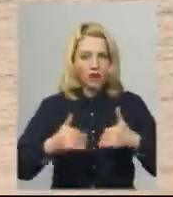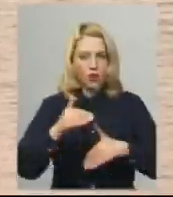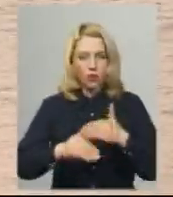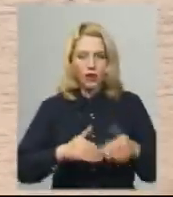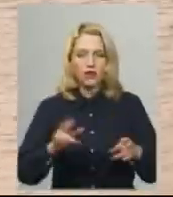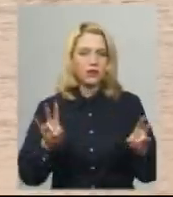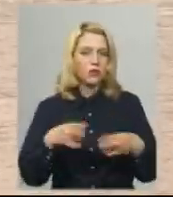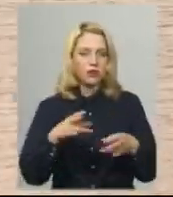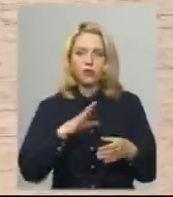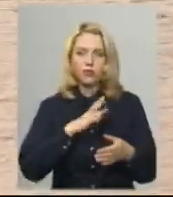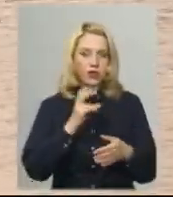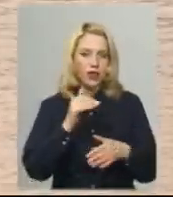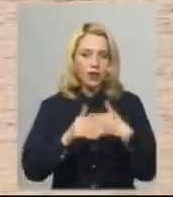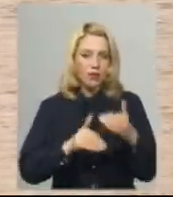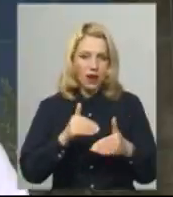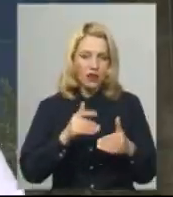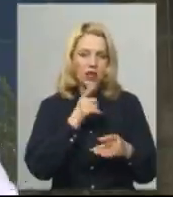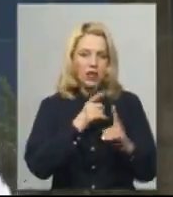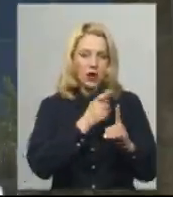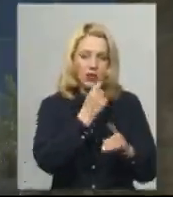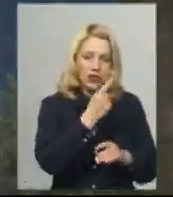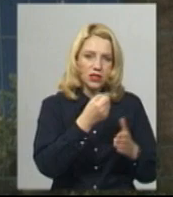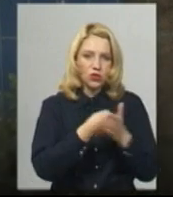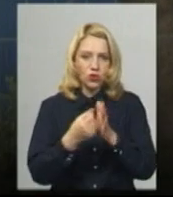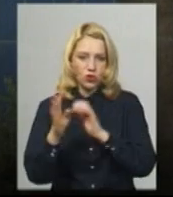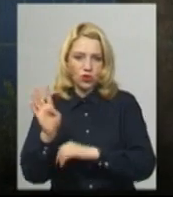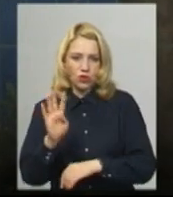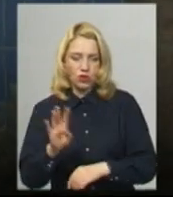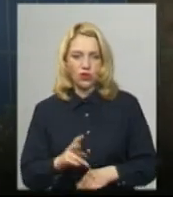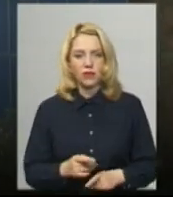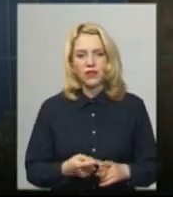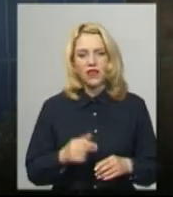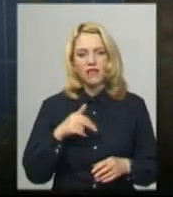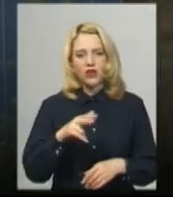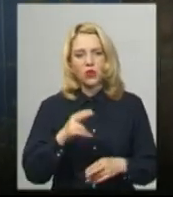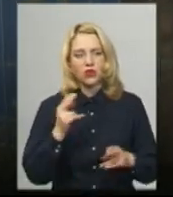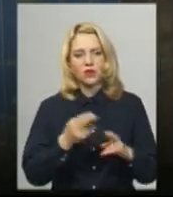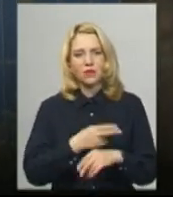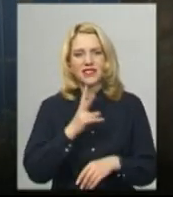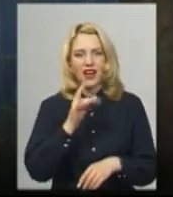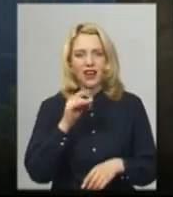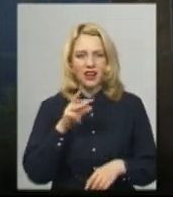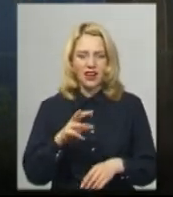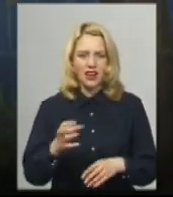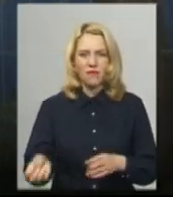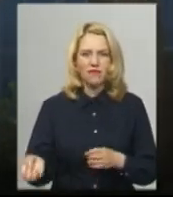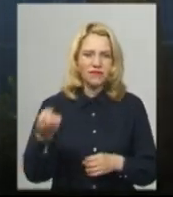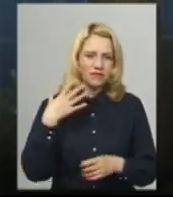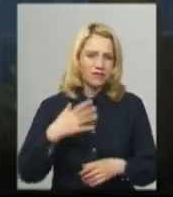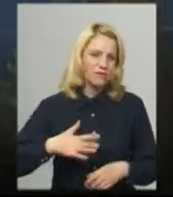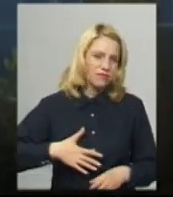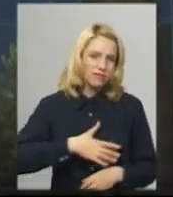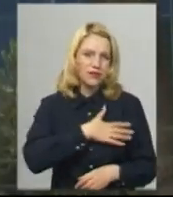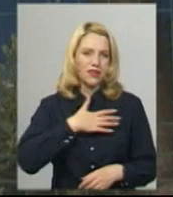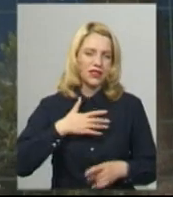години, коли сонце в зеніті, додає Альона Мельник. Виходять на пляжі непідготовлені, без захисних кремів, обгорають, потім